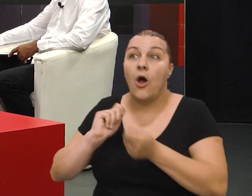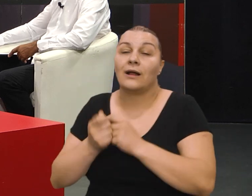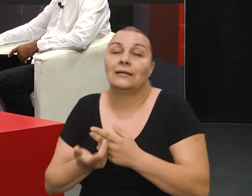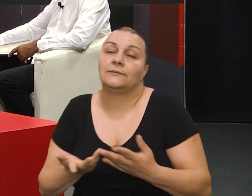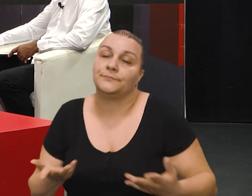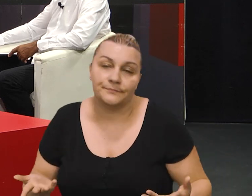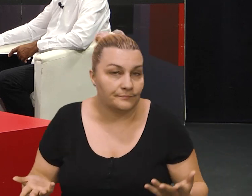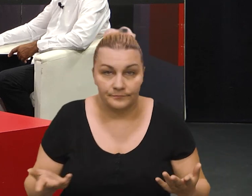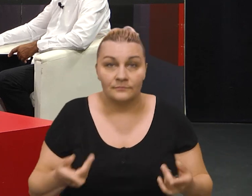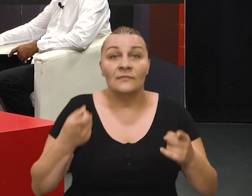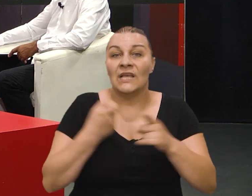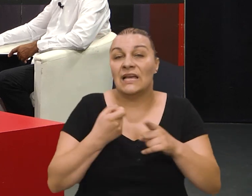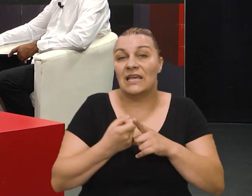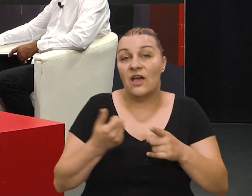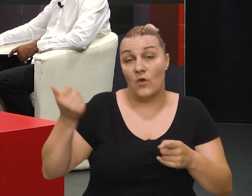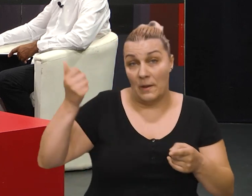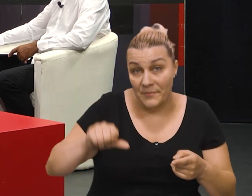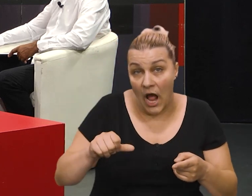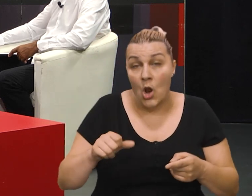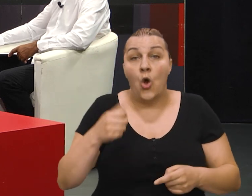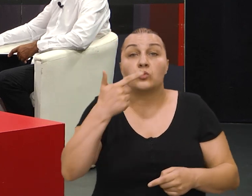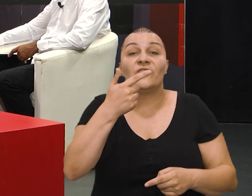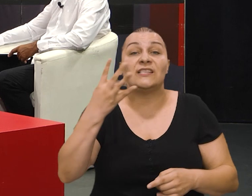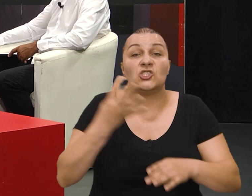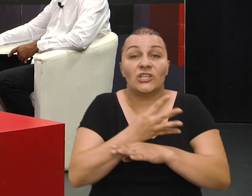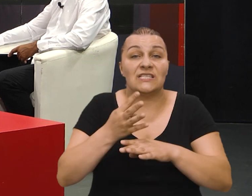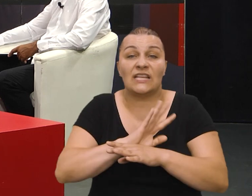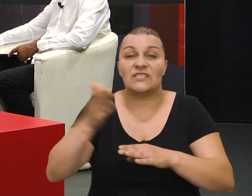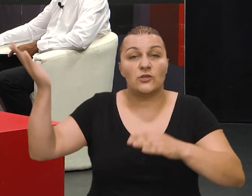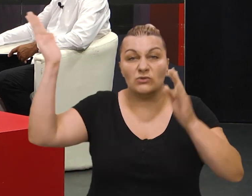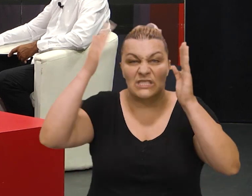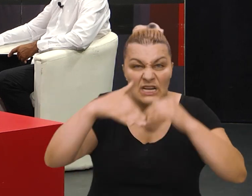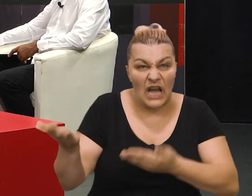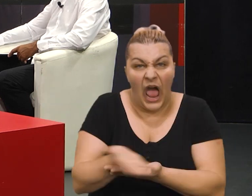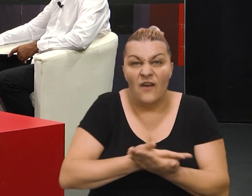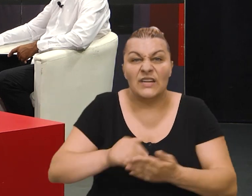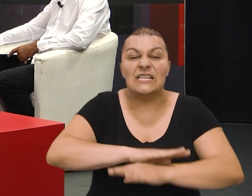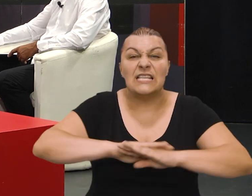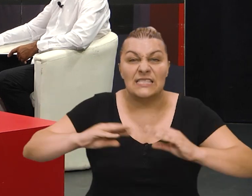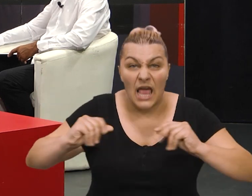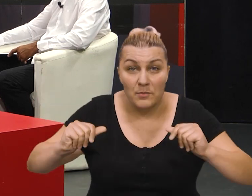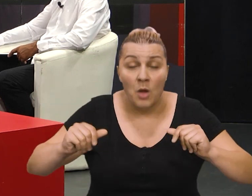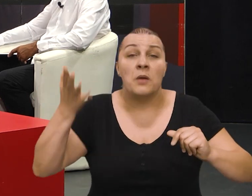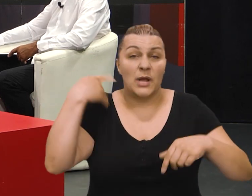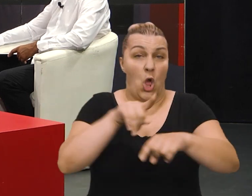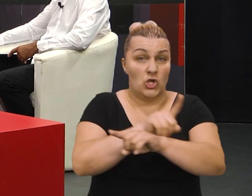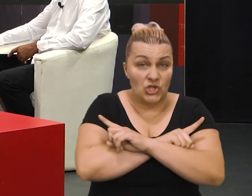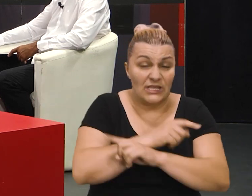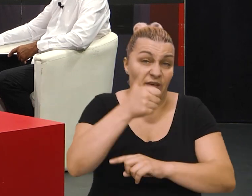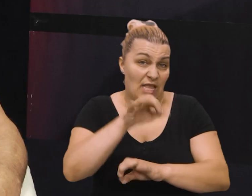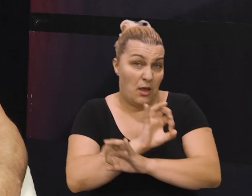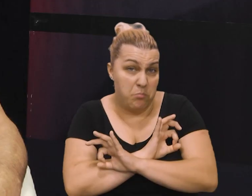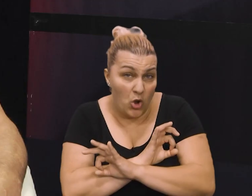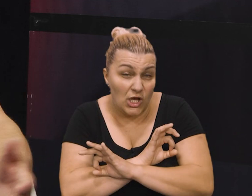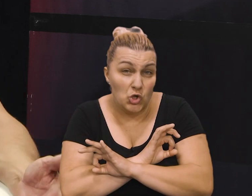je palo, narod je doživio egzodus, Kijevo je u 24 sata sraveno sa zemljom, bilo je žrtava, zarobljeno je, jedan je poginulo,